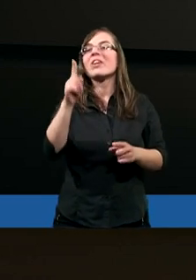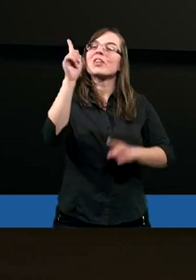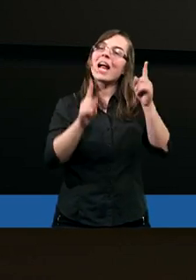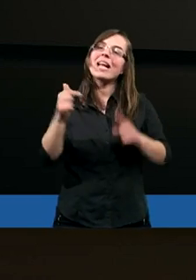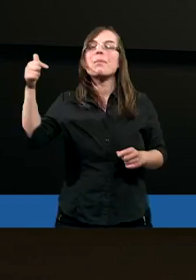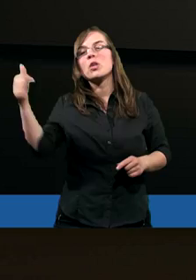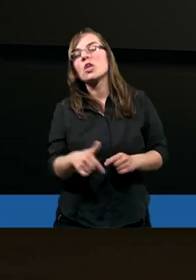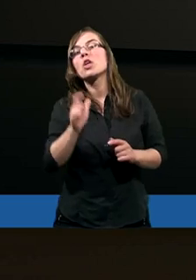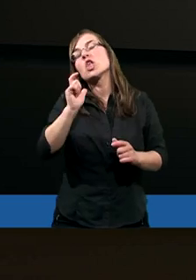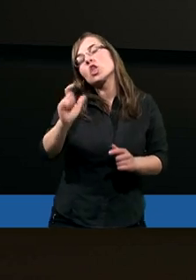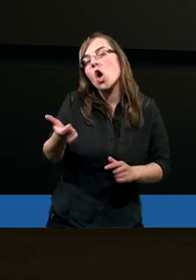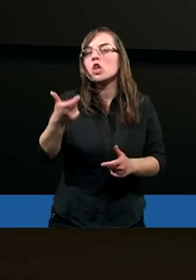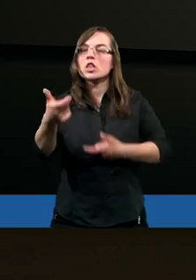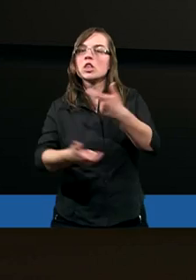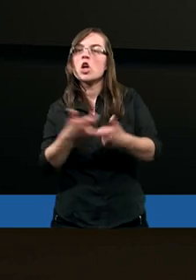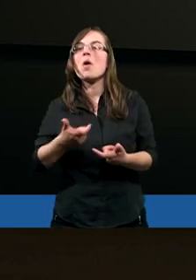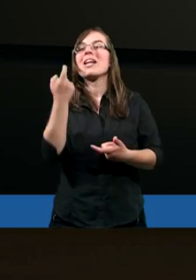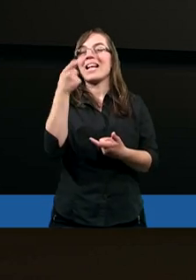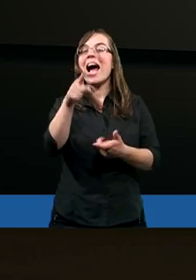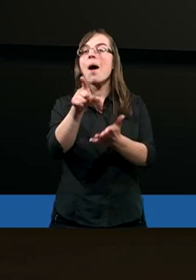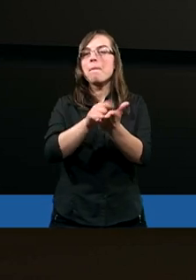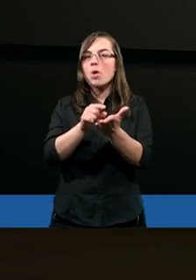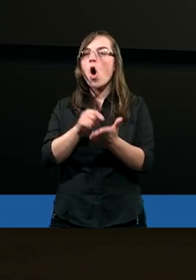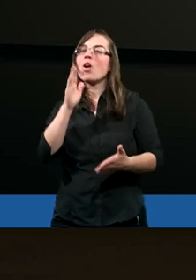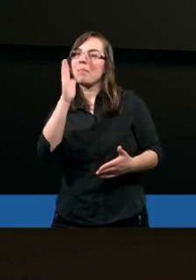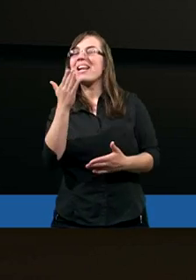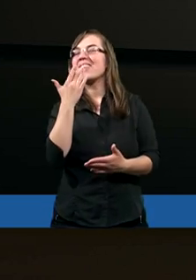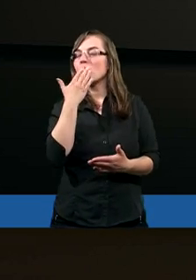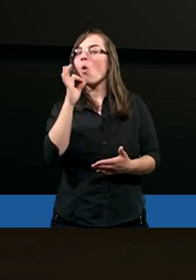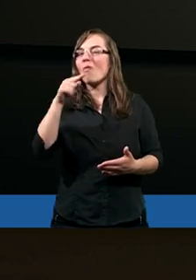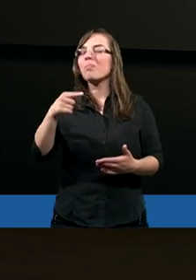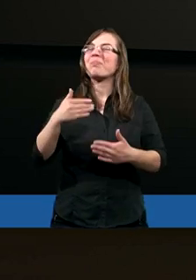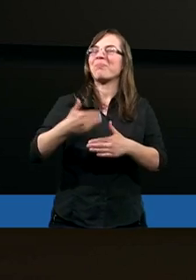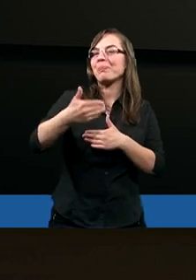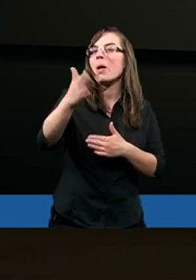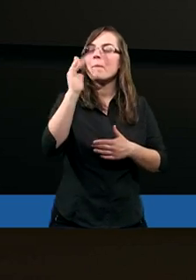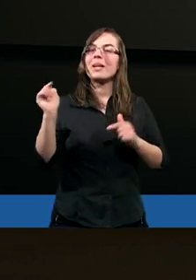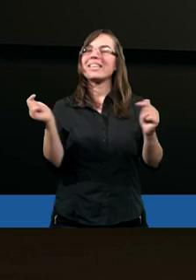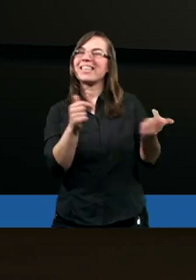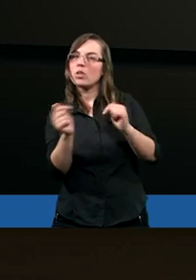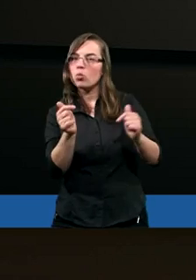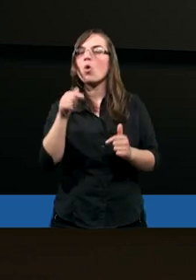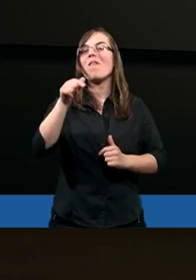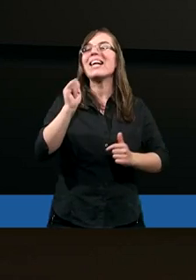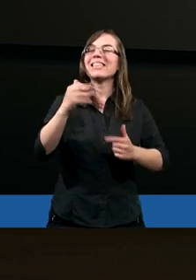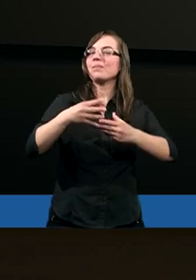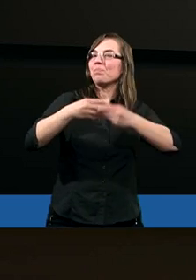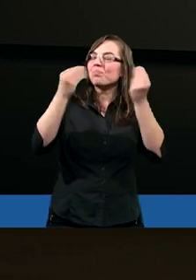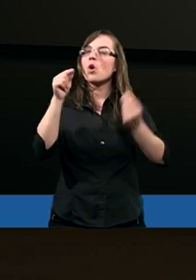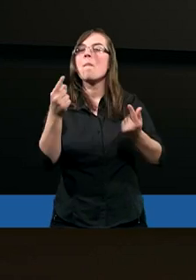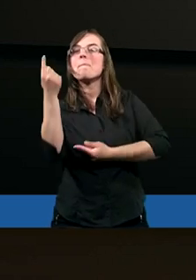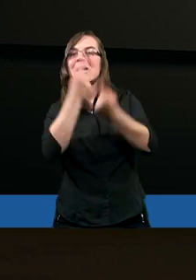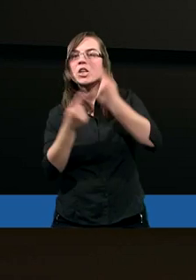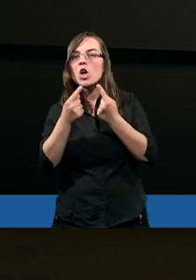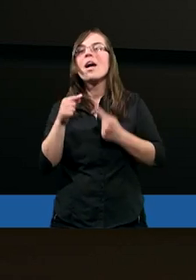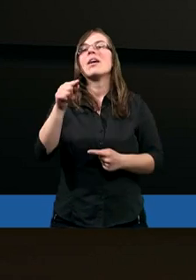pewnie coś robić. Zaraz Piotr będzie o tym mówił, będziemy o tym dalej jeszcze dyskutować, rozwijać tą myśl. A ja